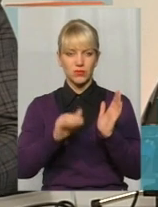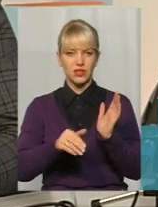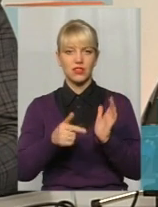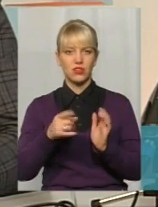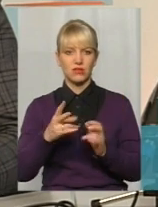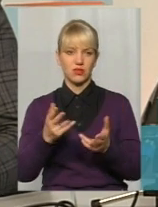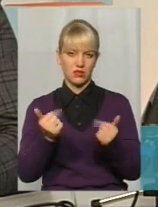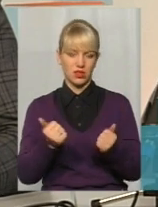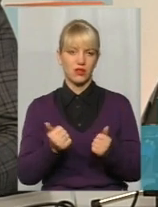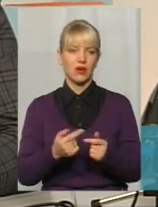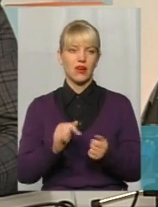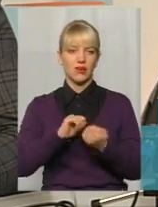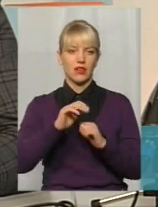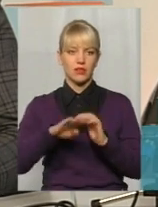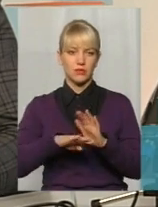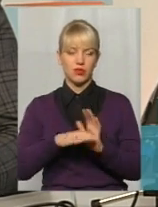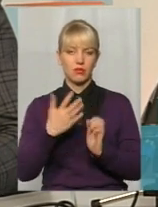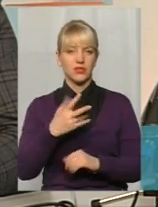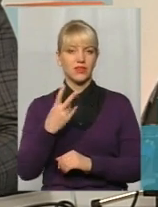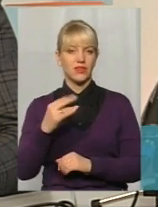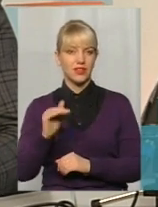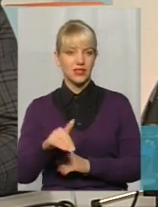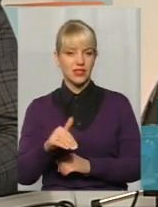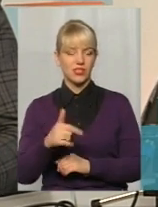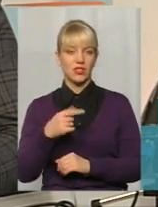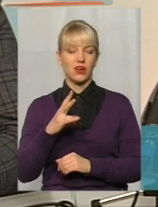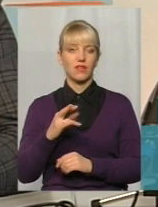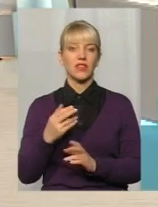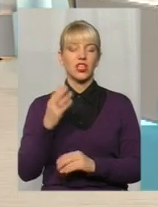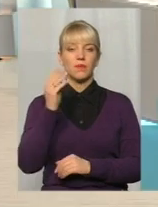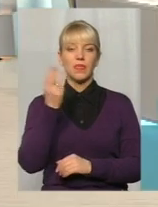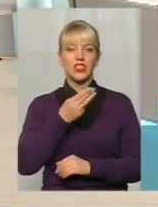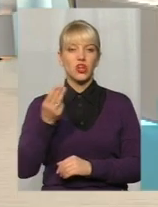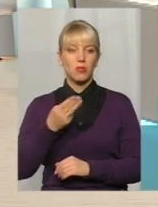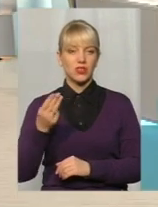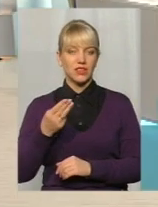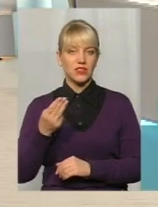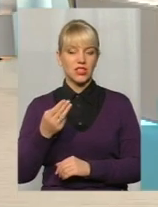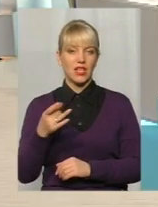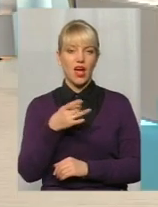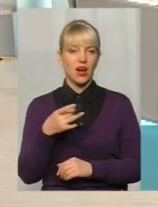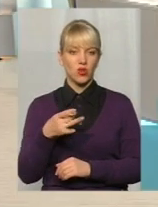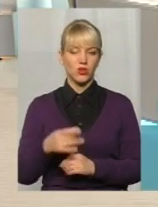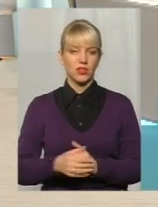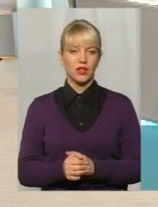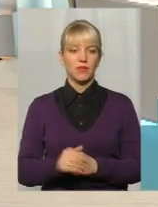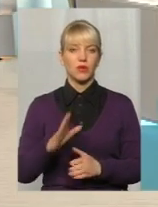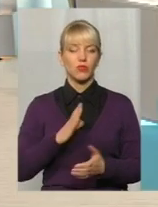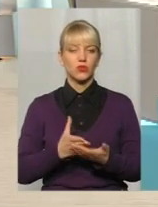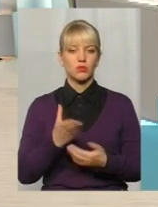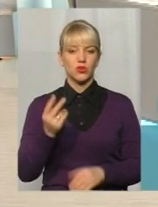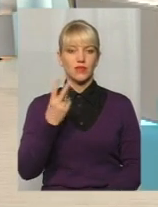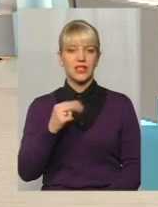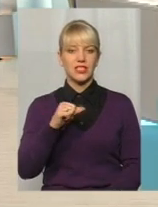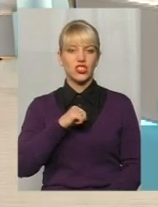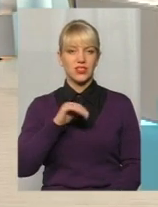В Кам'янець-Подільському 52 тисячі. Відповідно, в Шепетівському районі було сплочено 26